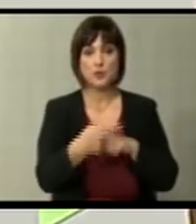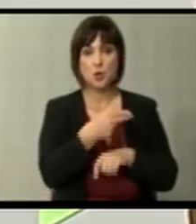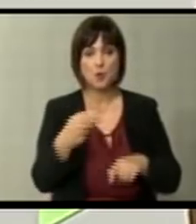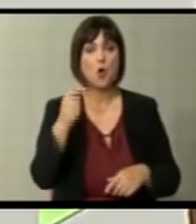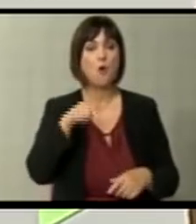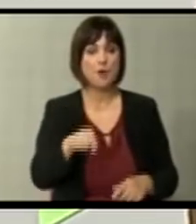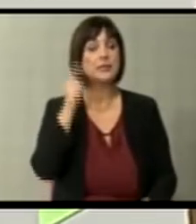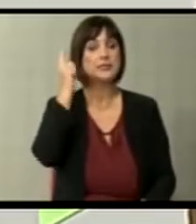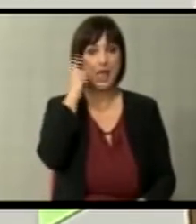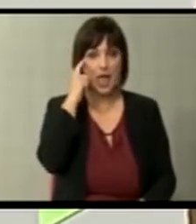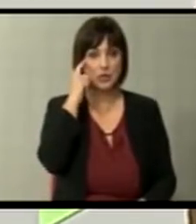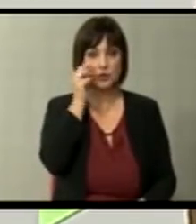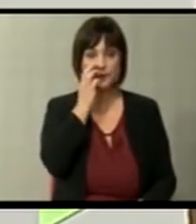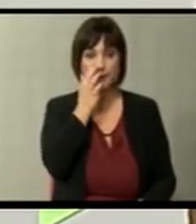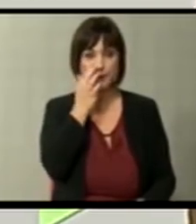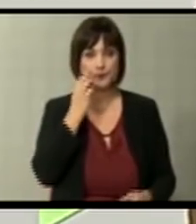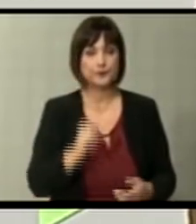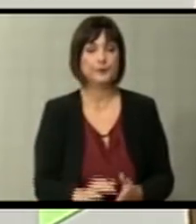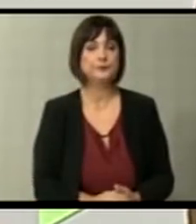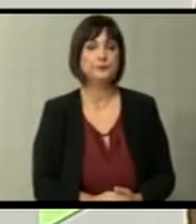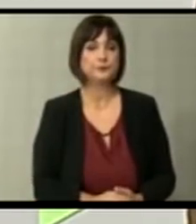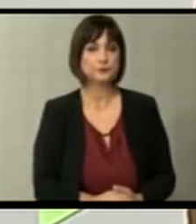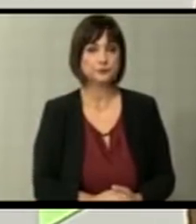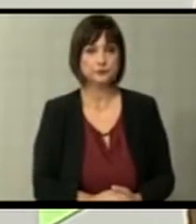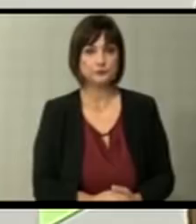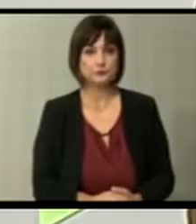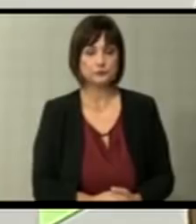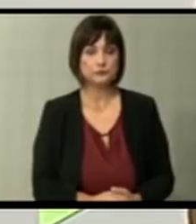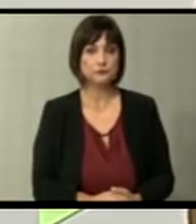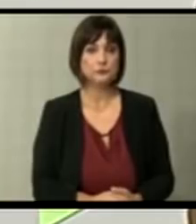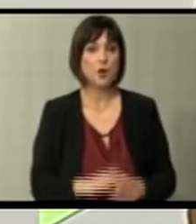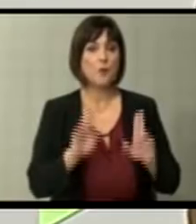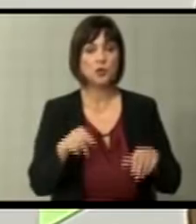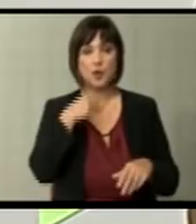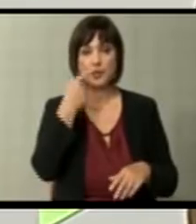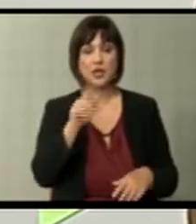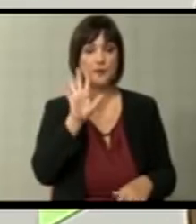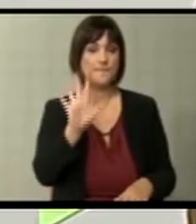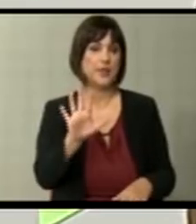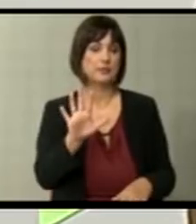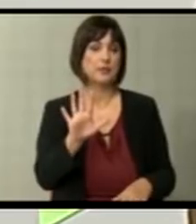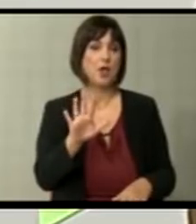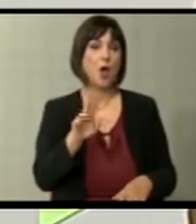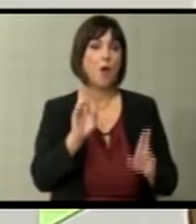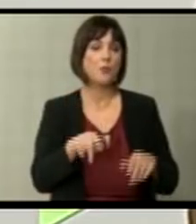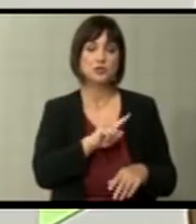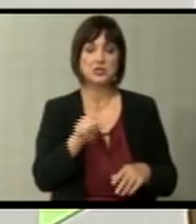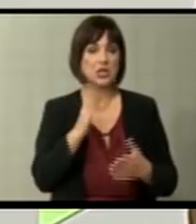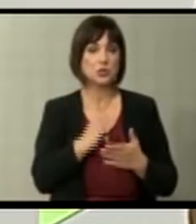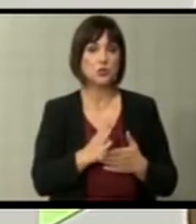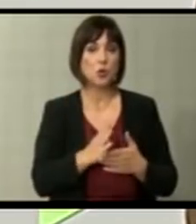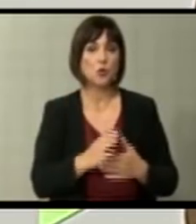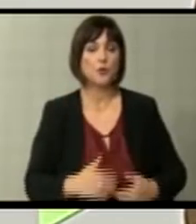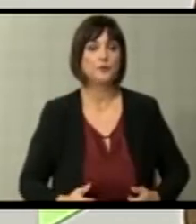знаеше, можам да речам 5, а може ни толку. Добро.